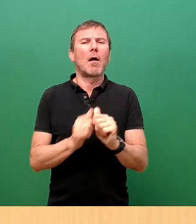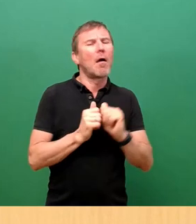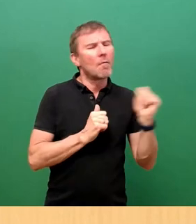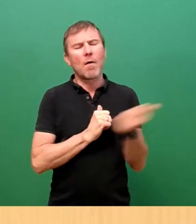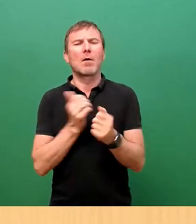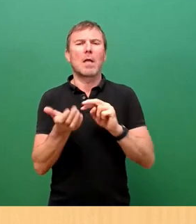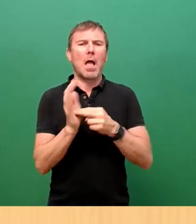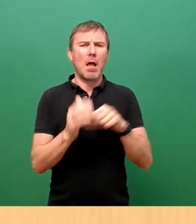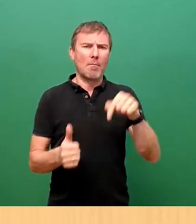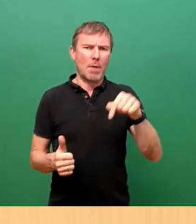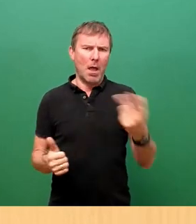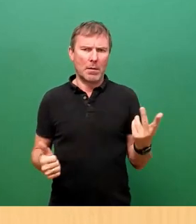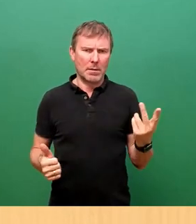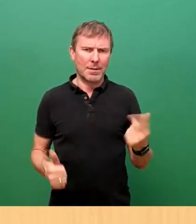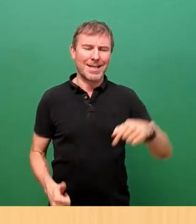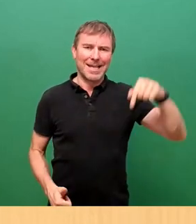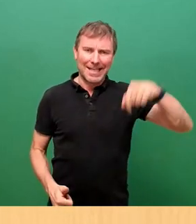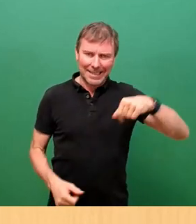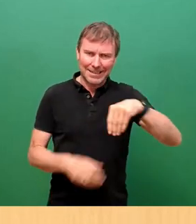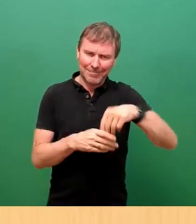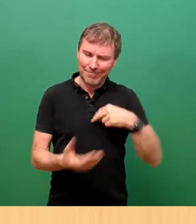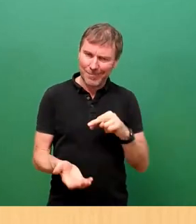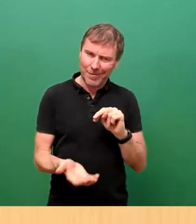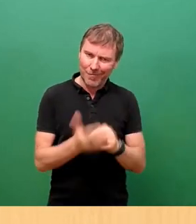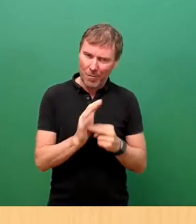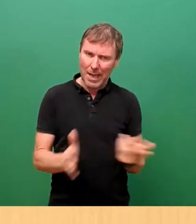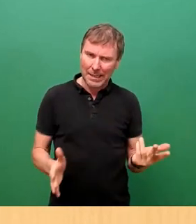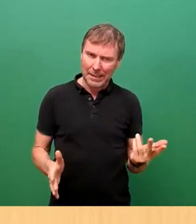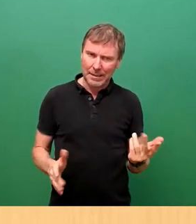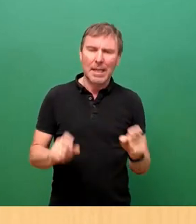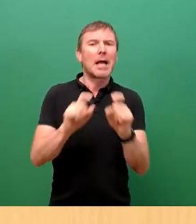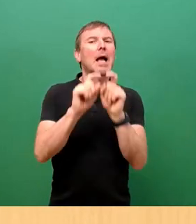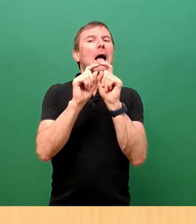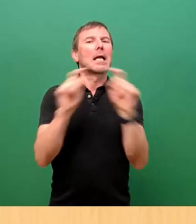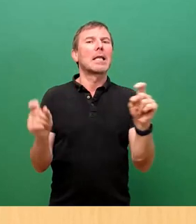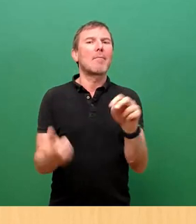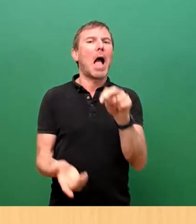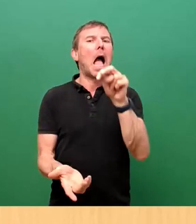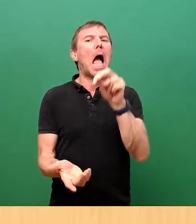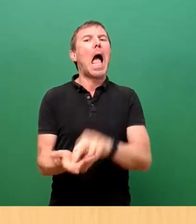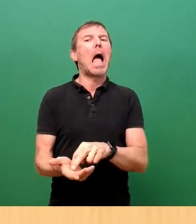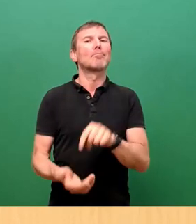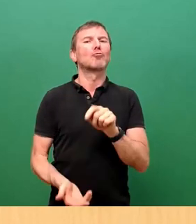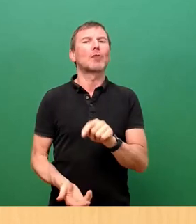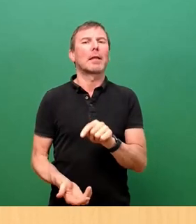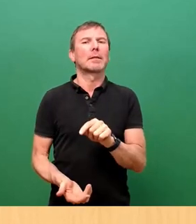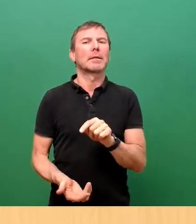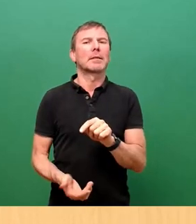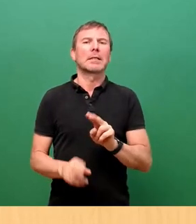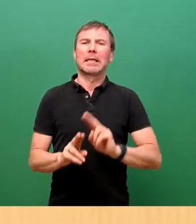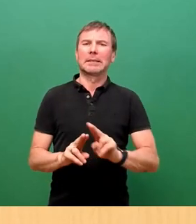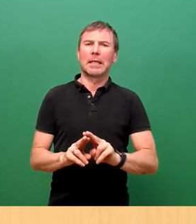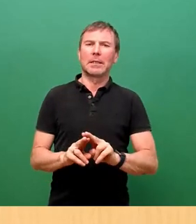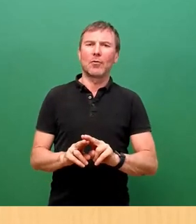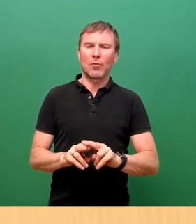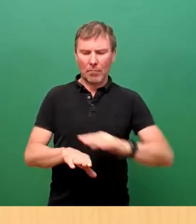sind ja gerade dabei vorzubereiten, das Thema Bestandsanierung, Deckentausch,